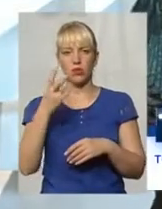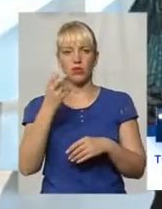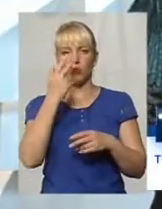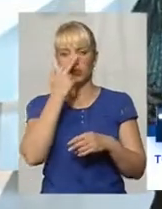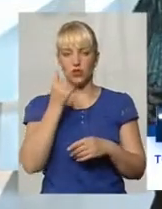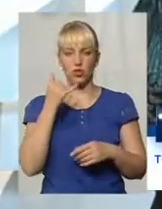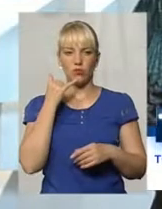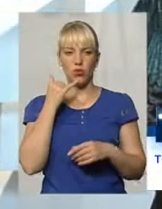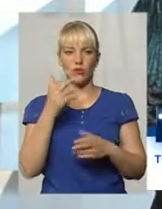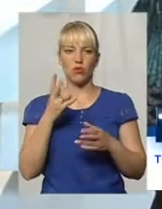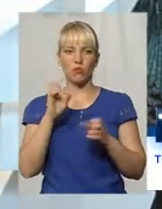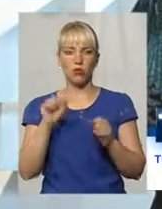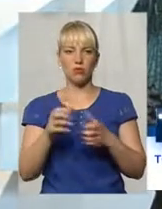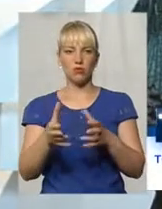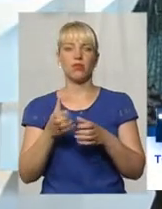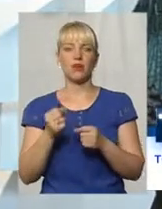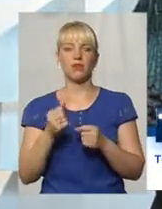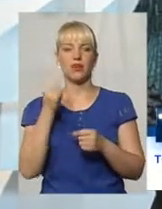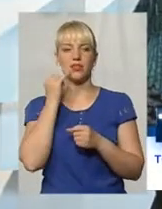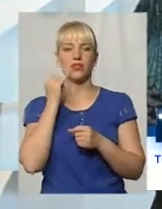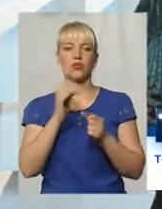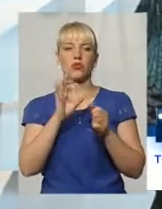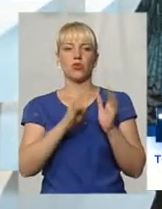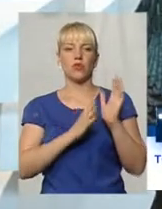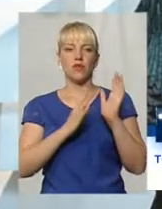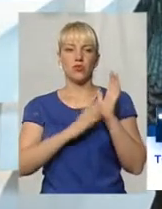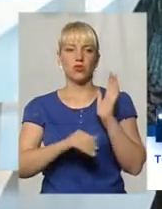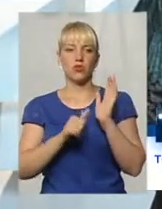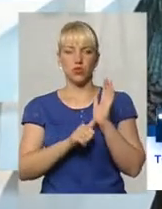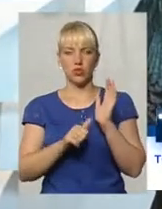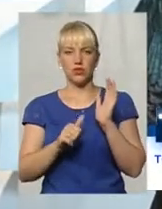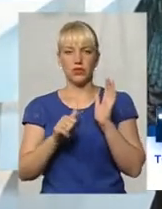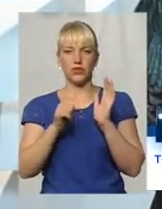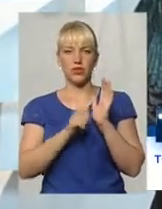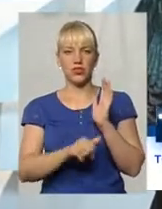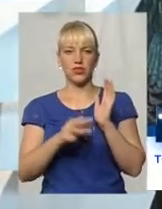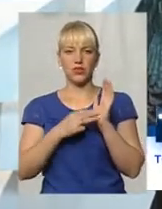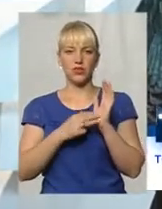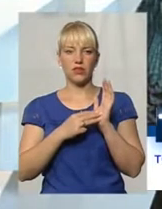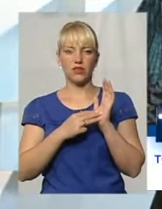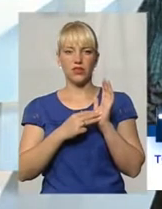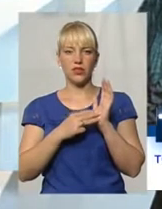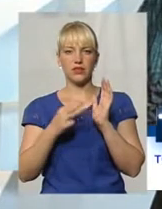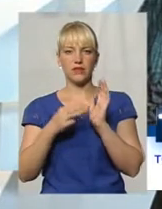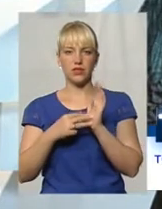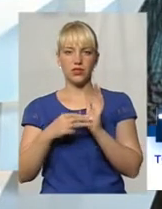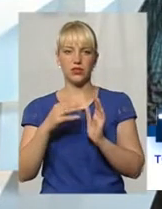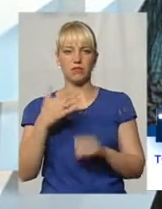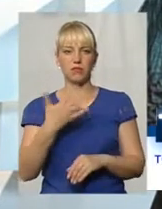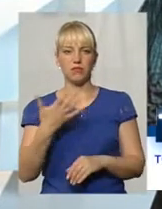натомість можемо приймати дзвінки за телефоном 096-68-85